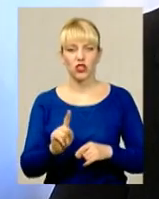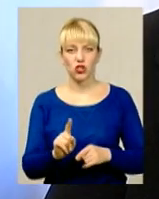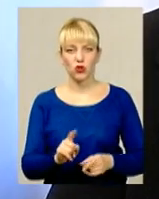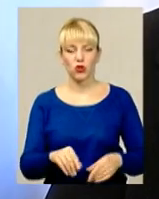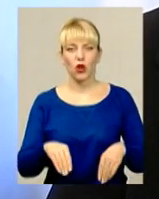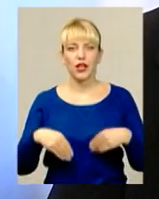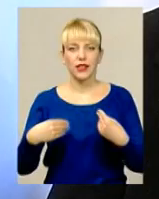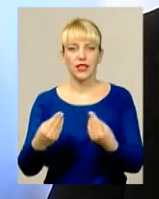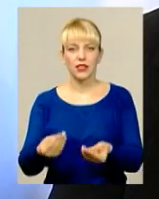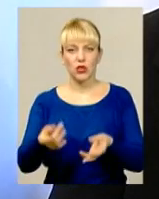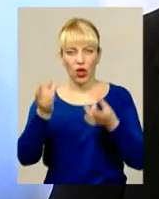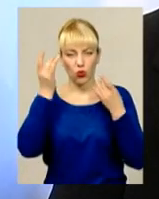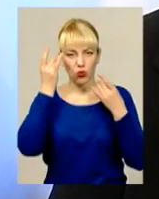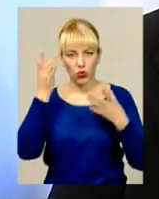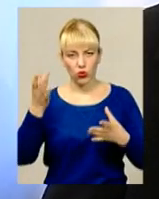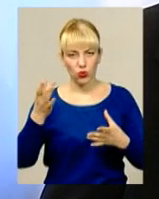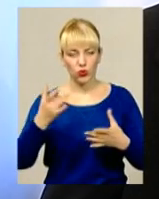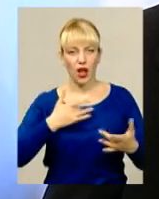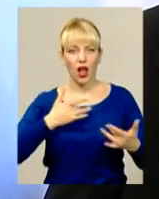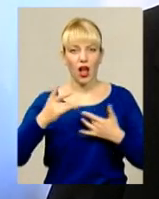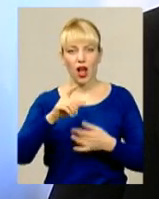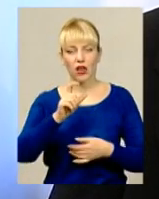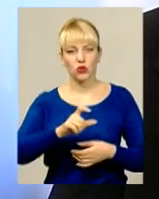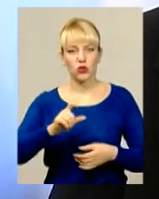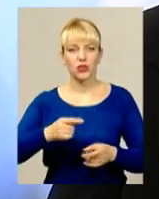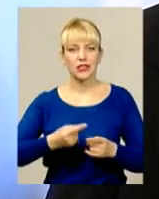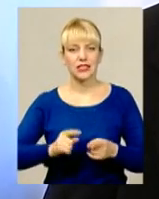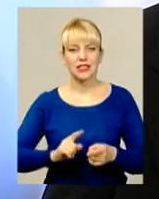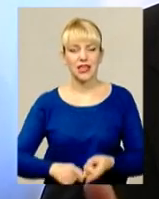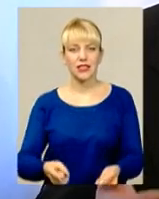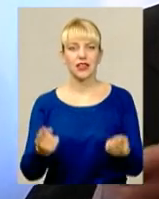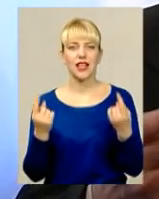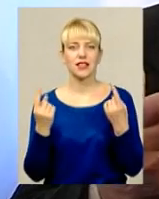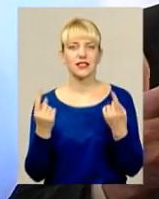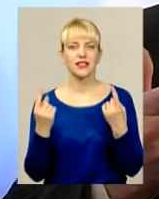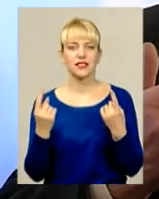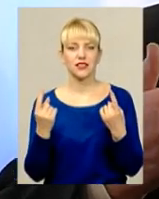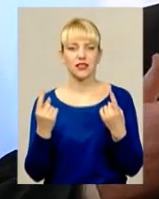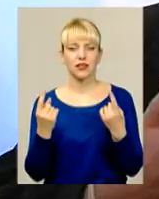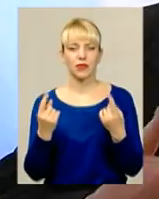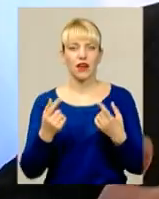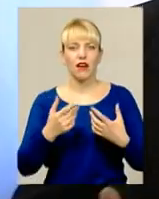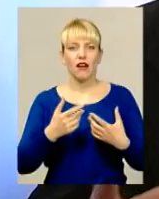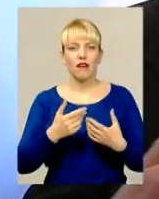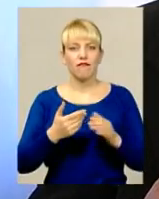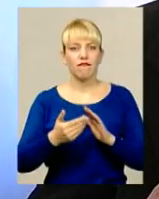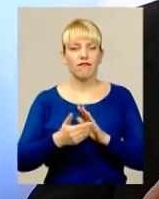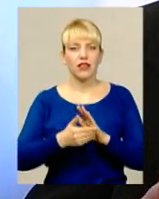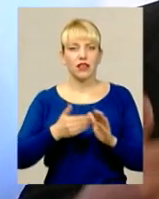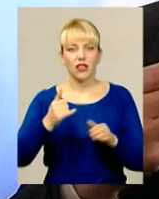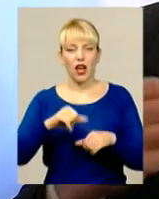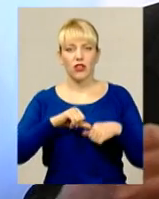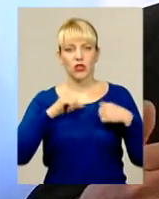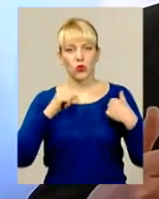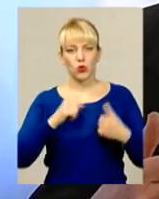актори, культура взагалі несе людям, це настільки десь відкликається в душах людей, що